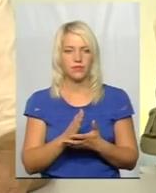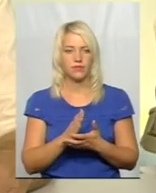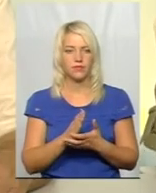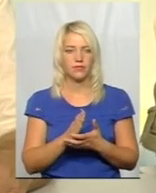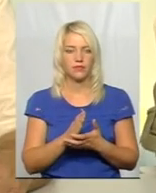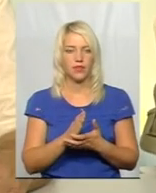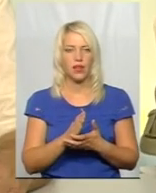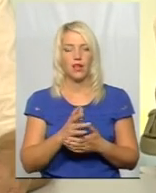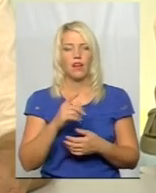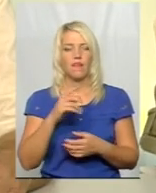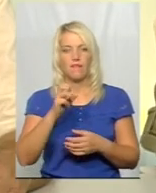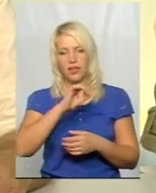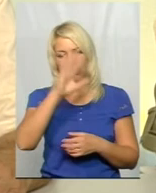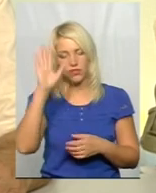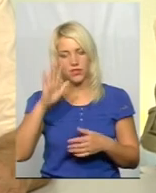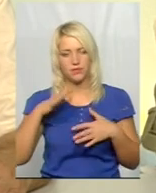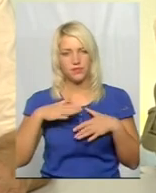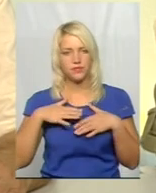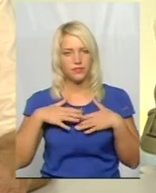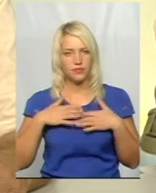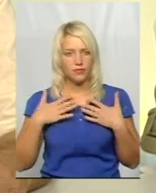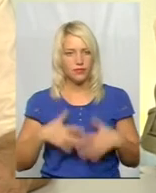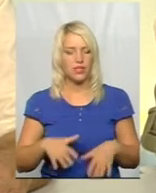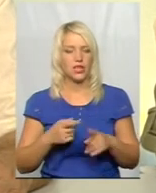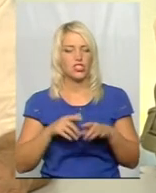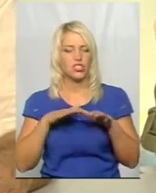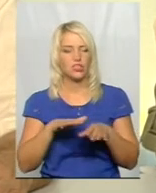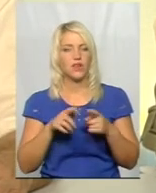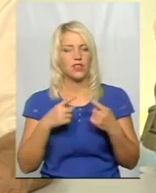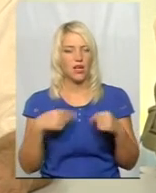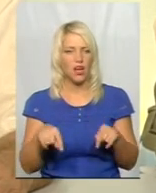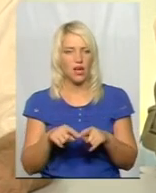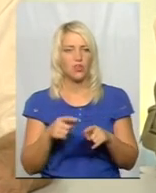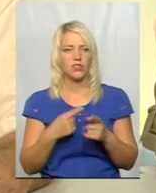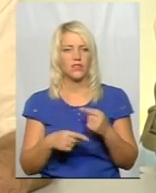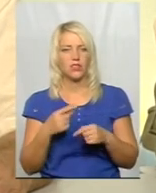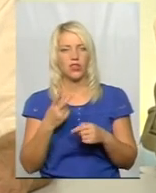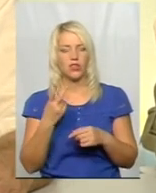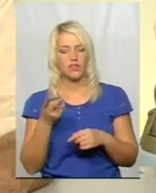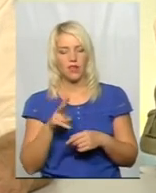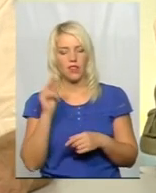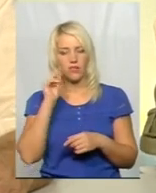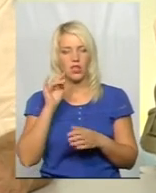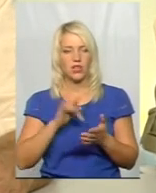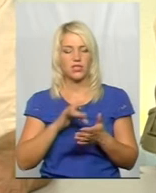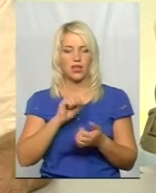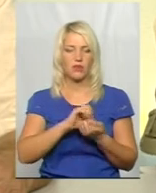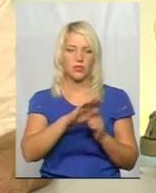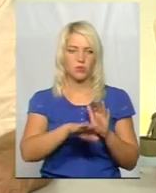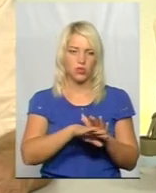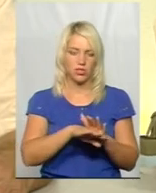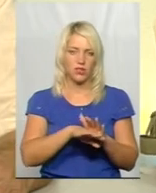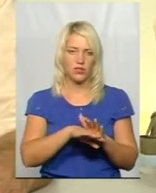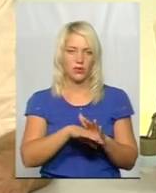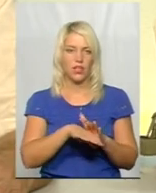весільні сукні, швейна промислові, швейна галузь. Звертаюся, знову ж таки, до двох навчальних центрів. Один, Кам'янці-Подільському,